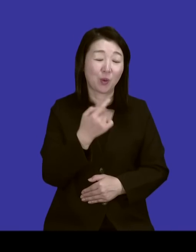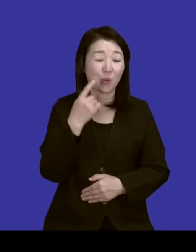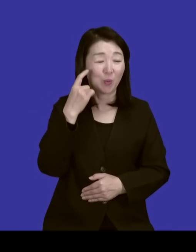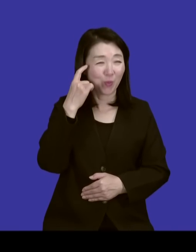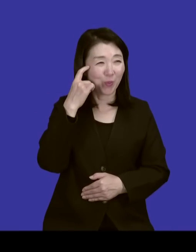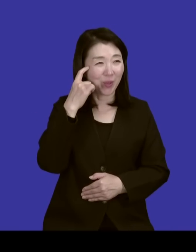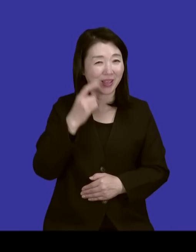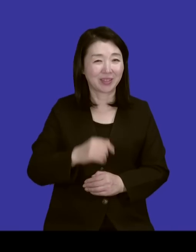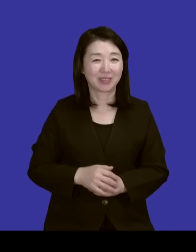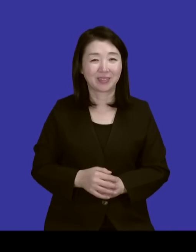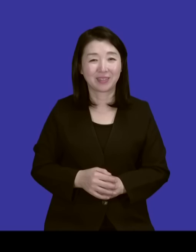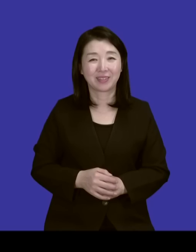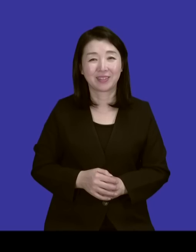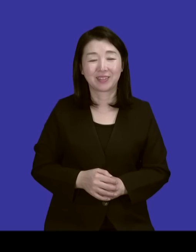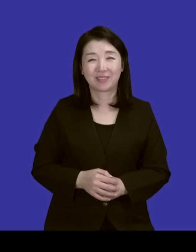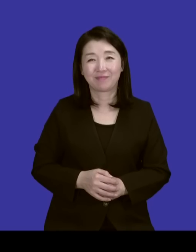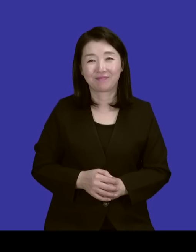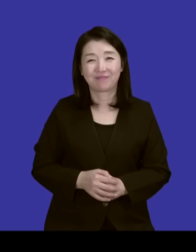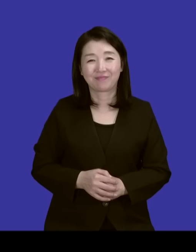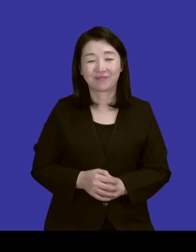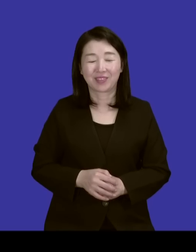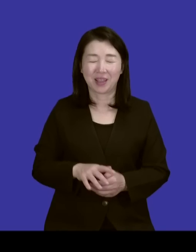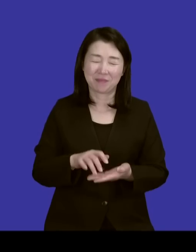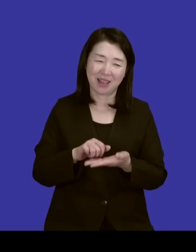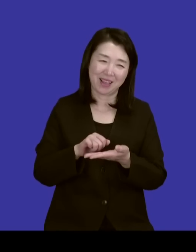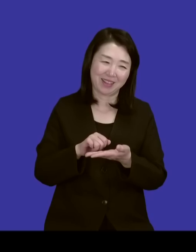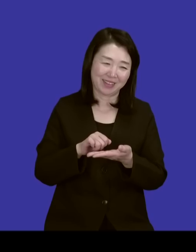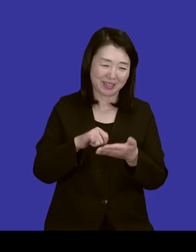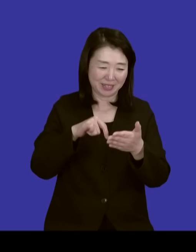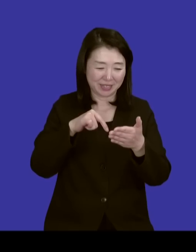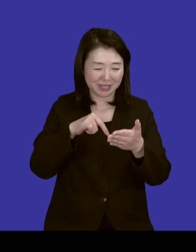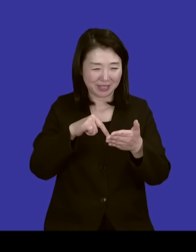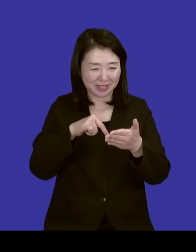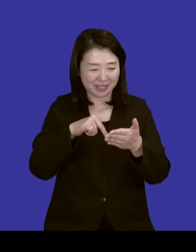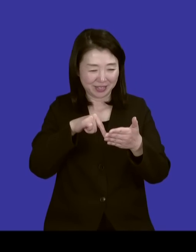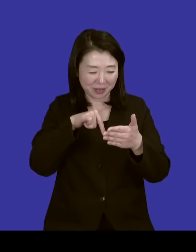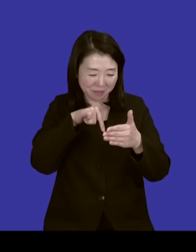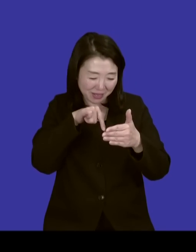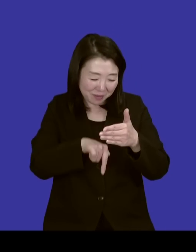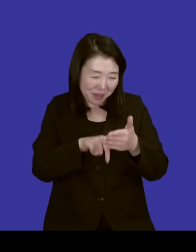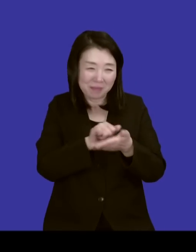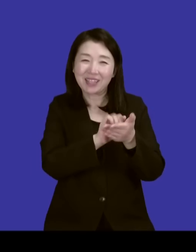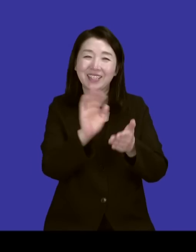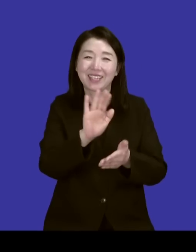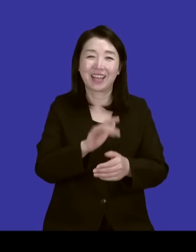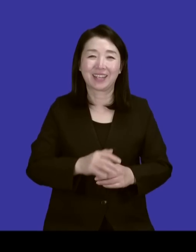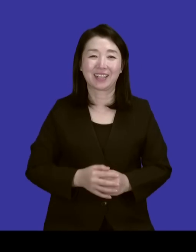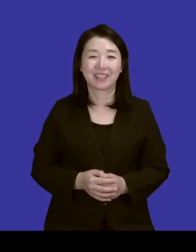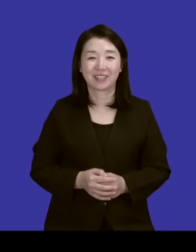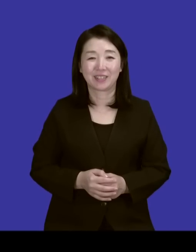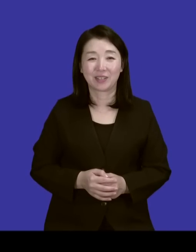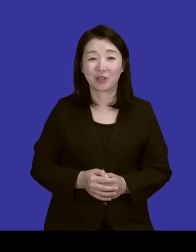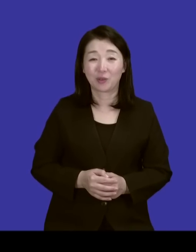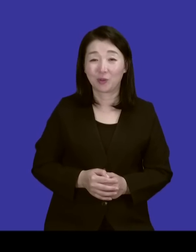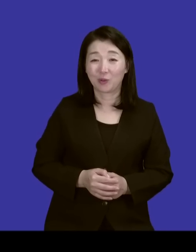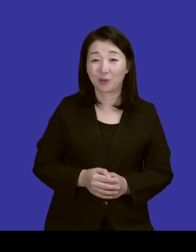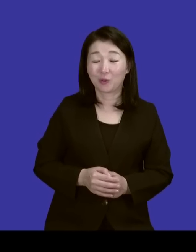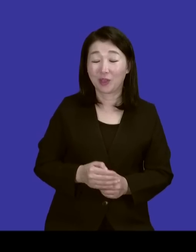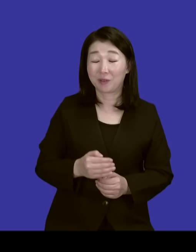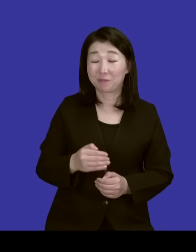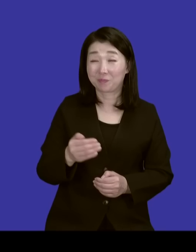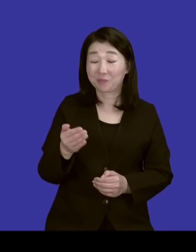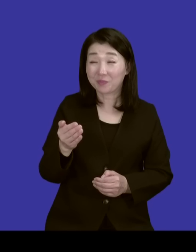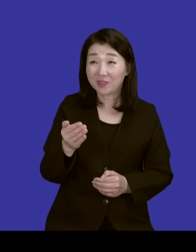있게 받아들여지지 않을 수는 있겠죠. 그래요. 우리 사회자님 같은 경우는 아버님, 목사님 이거 잘 아실 거예요.